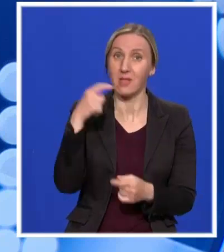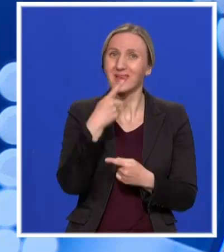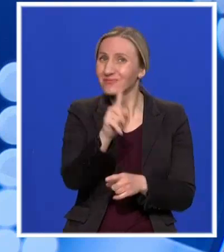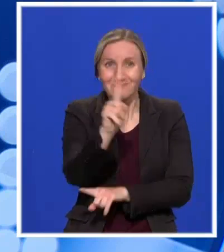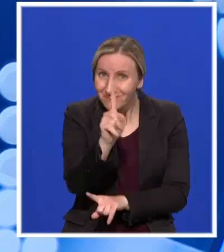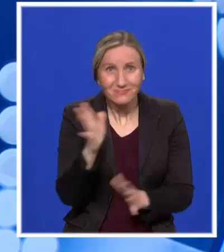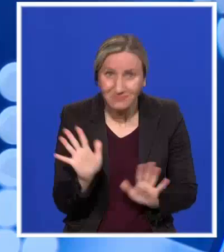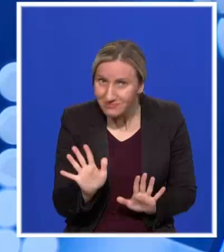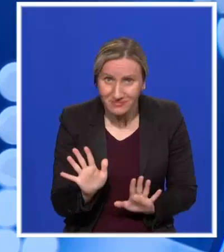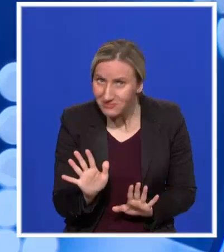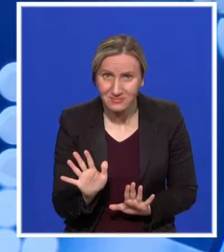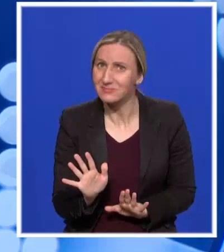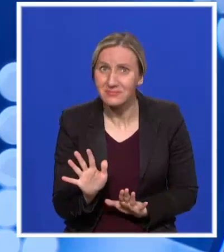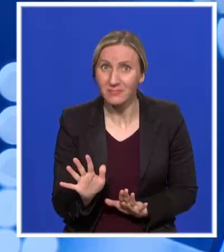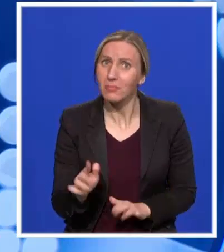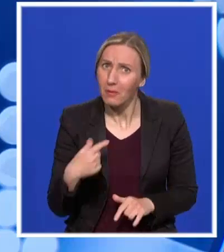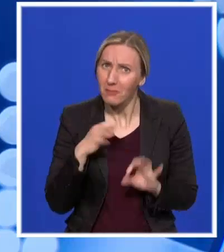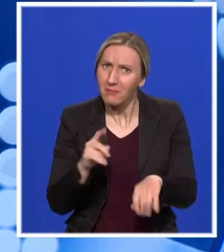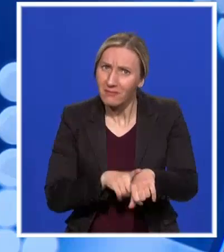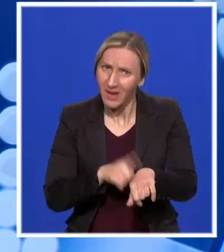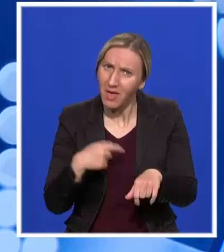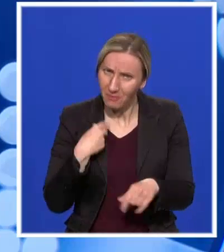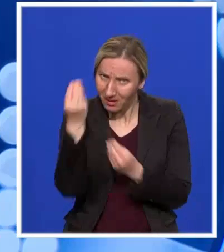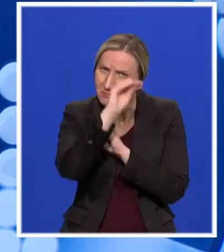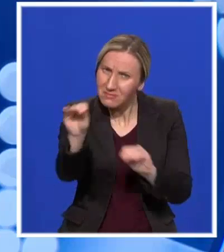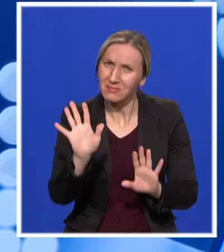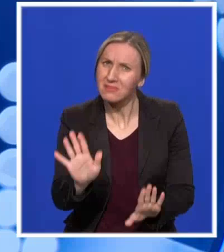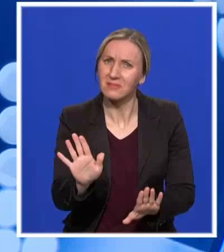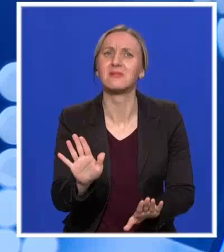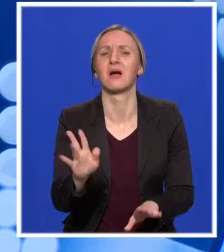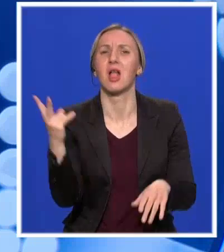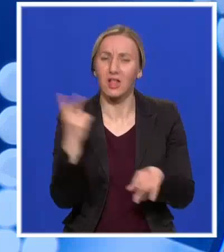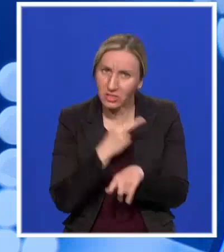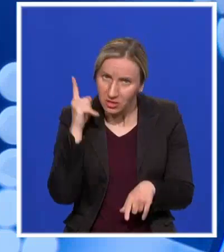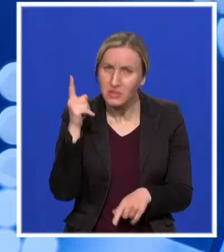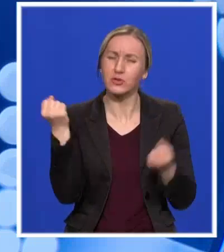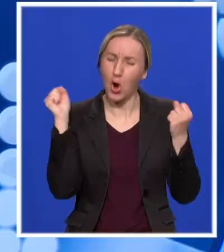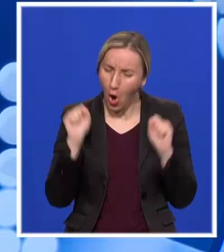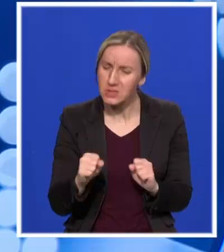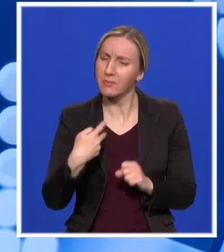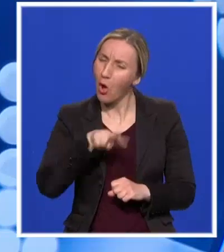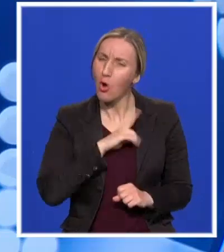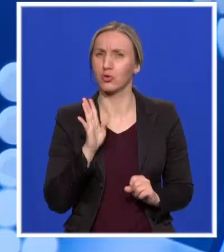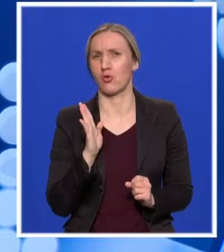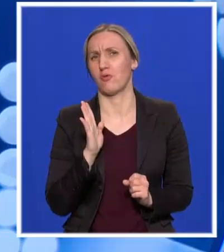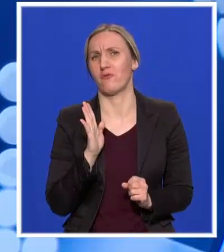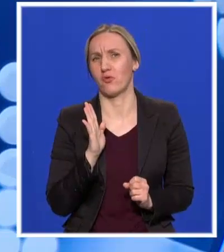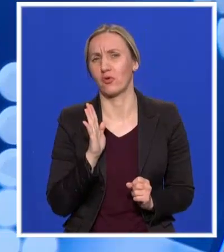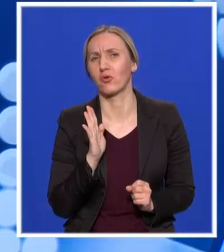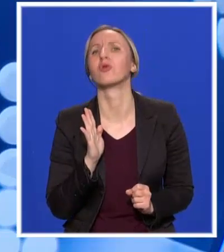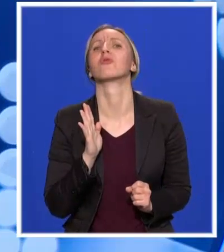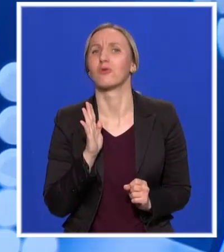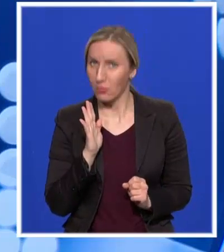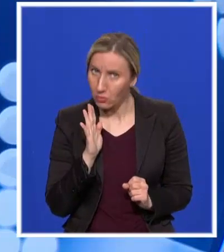ljudima, pa mi vas upravo blagovremeno i informično. Ljudi treba da znaju, država će na ozbiljan i odgovoran način voditi